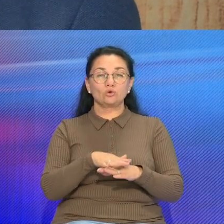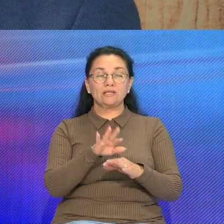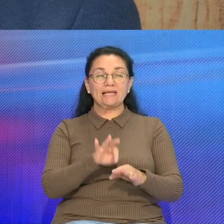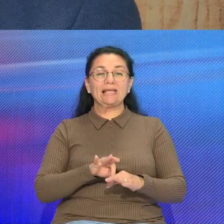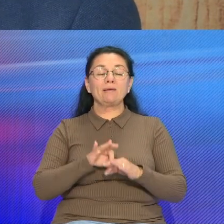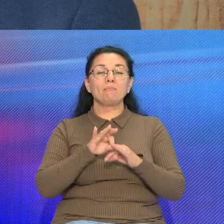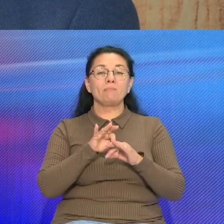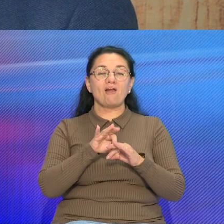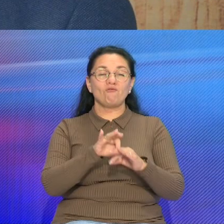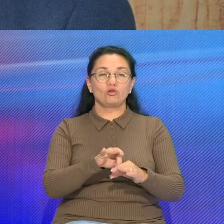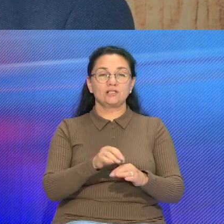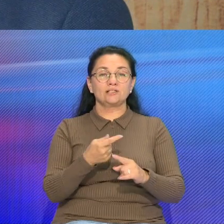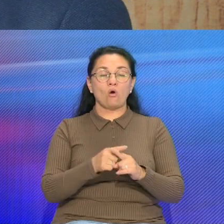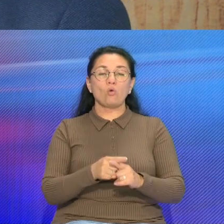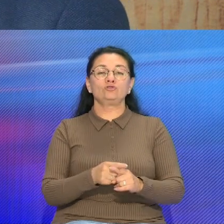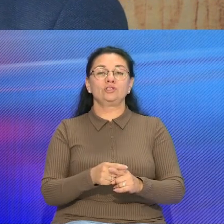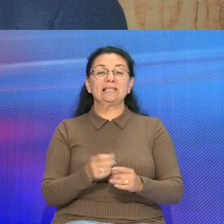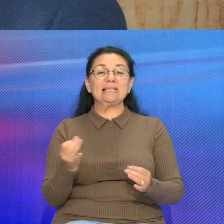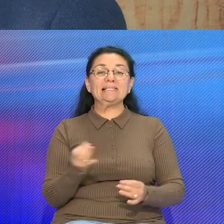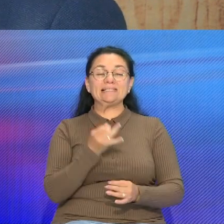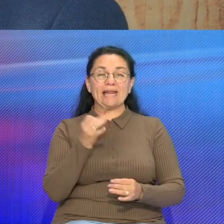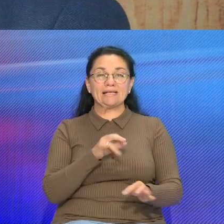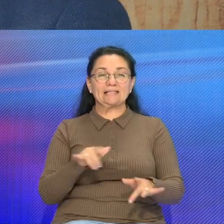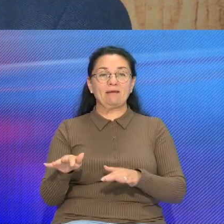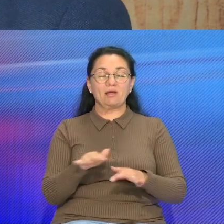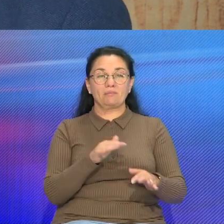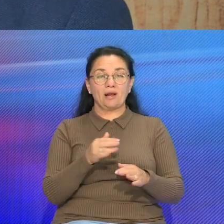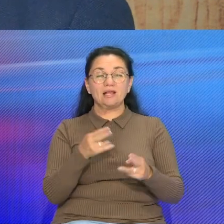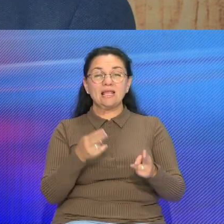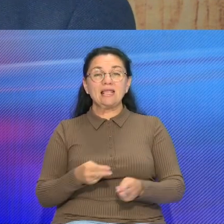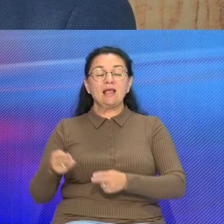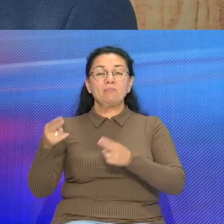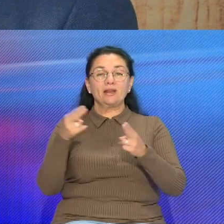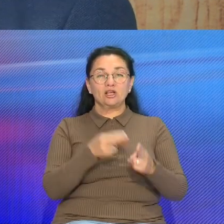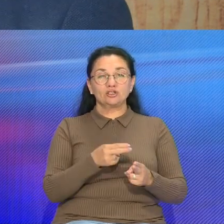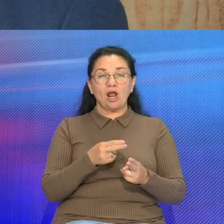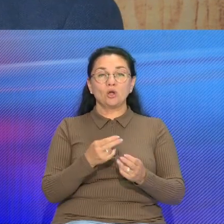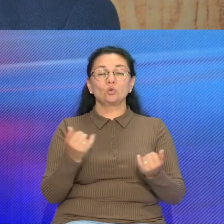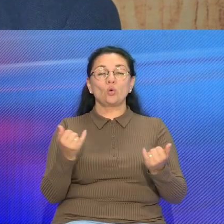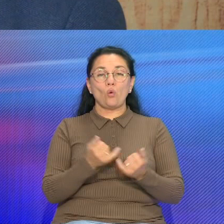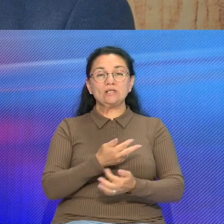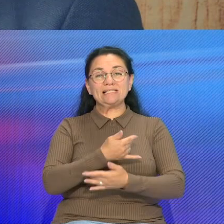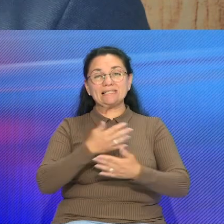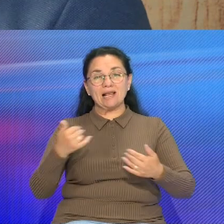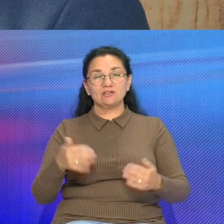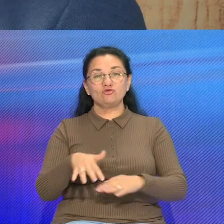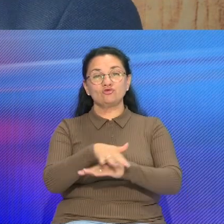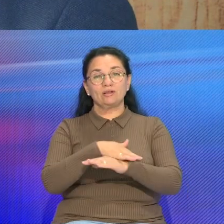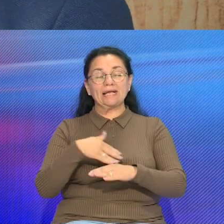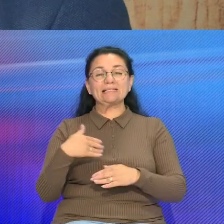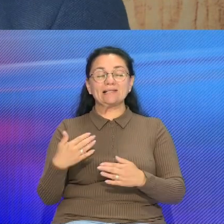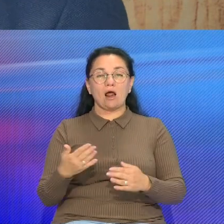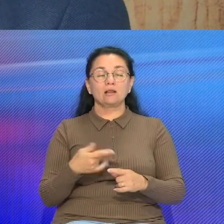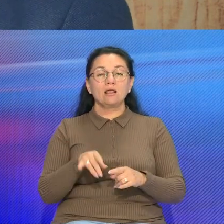очень яркие и насыщенные мероприятия Куда приезжают и гости с разных наших дружеских стран И, конечно, ребята